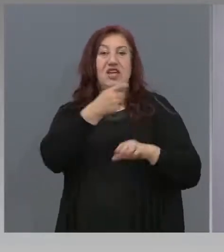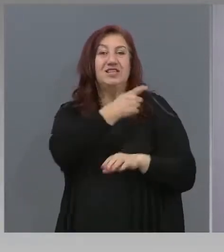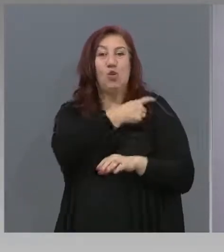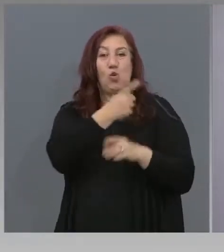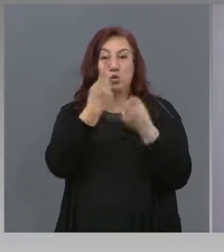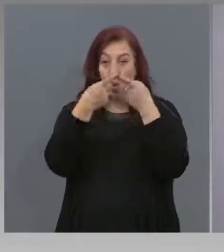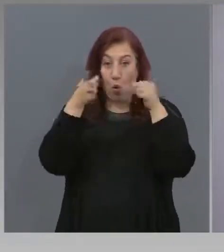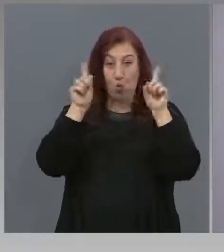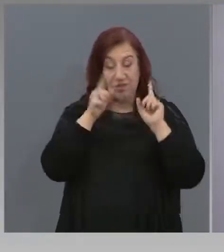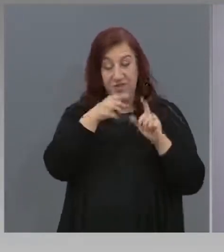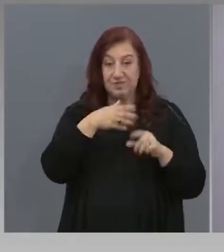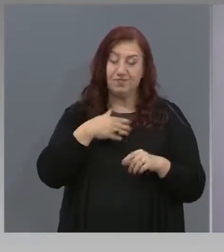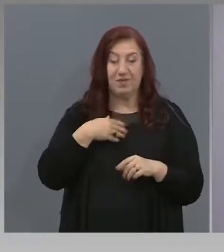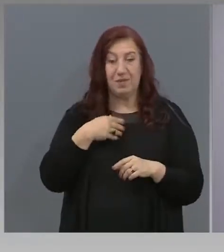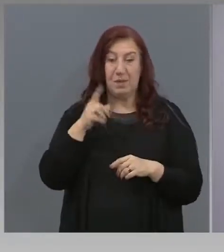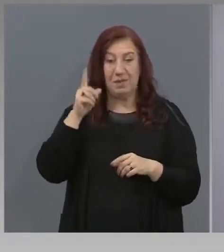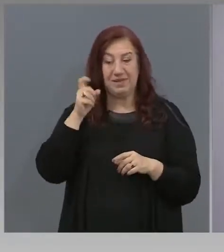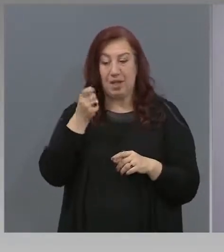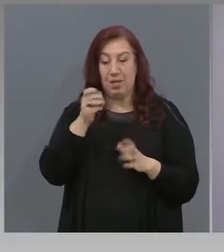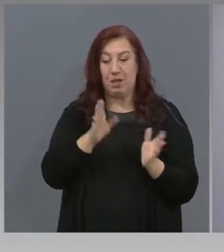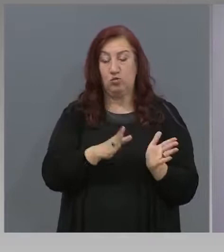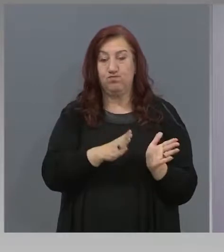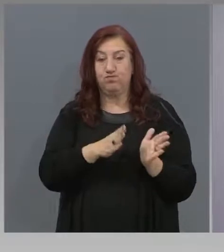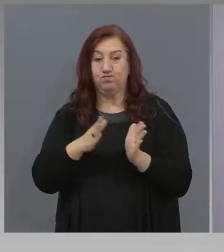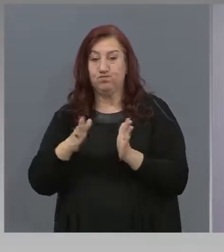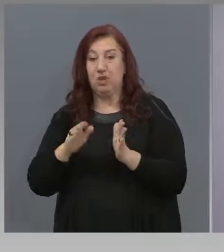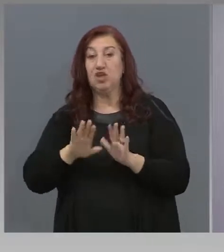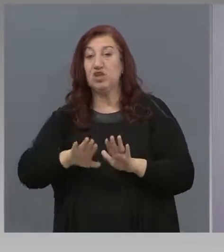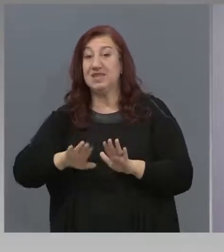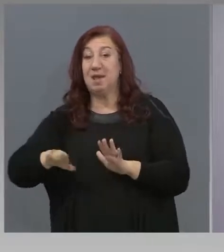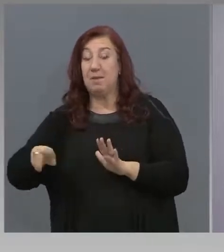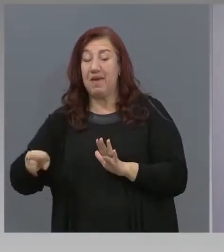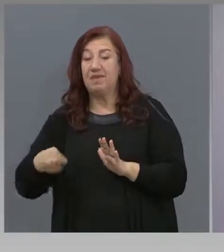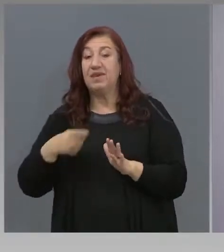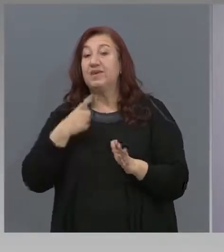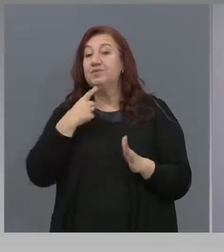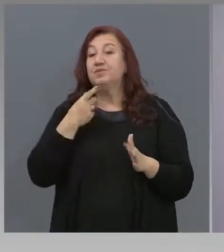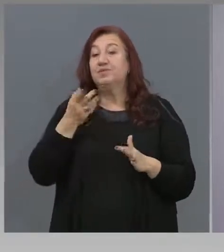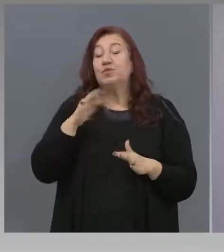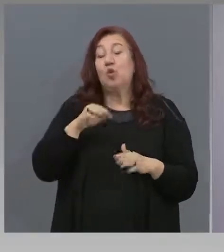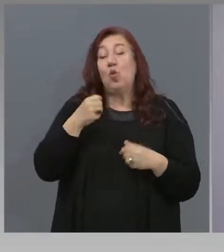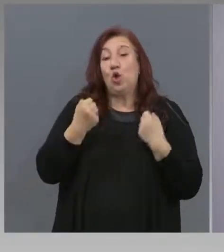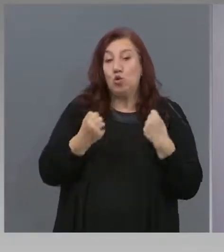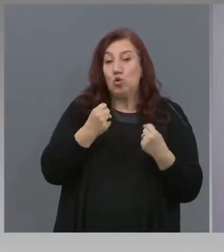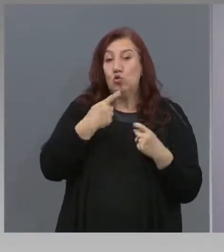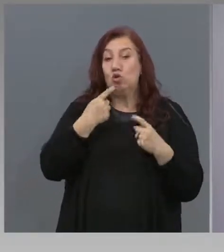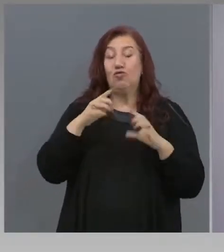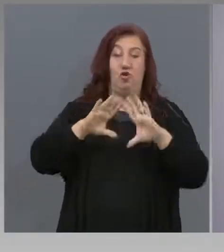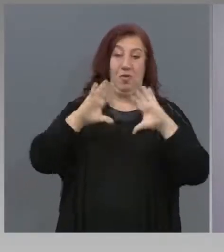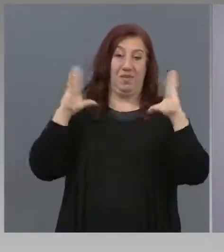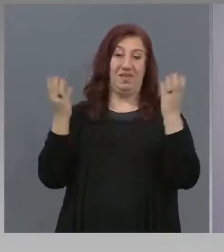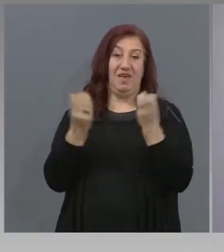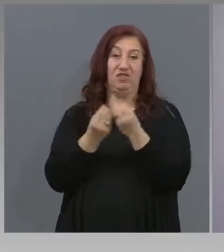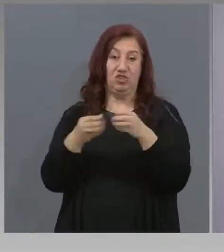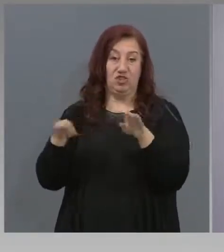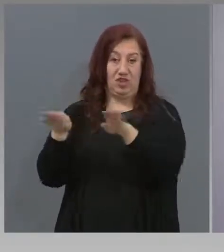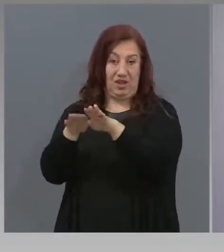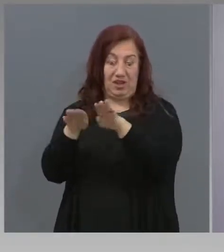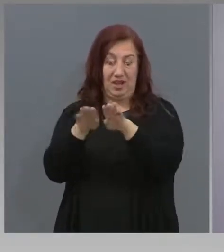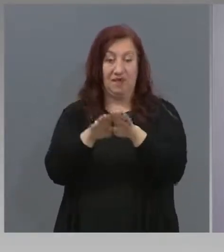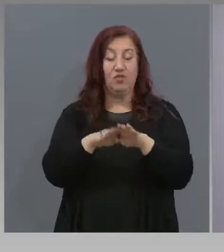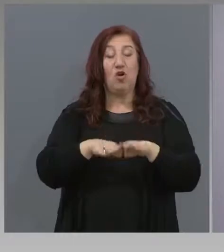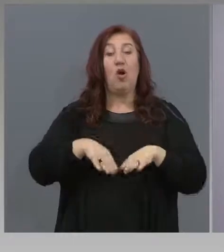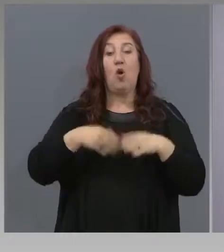известност за забавяне. Но пак ви казвам, много е трудно да се говори общото, тъй като висшите училища са взели